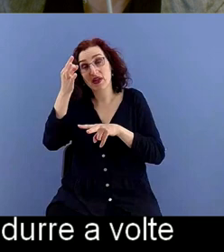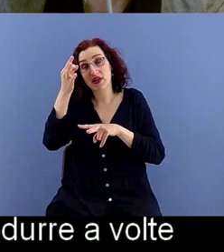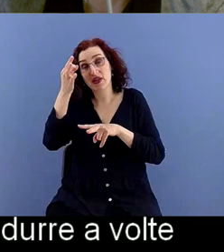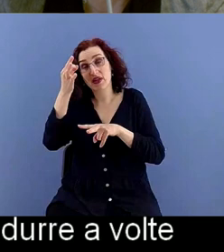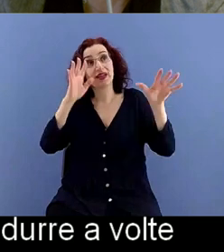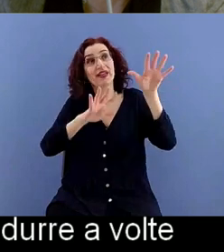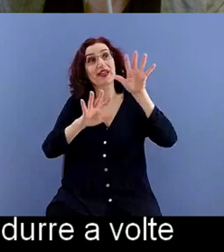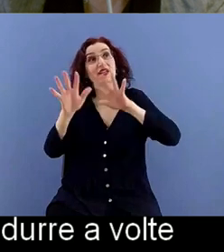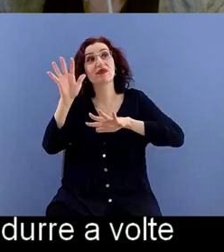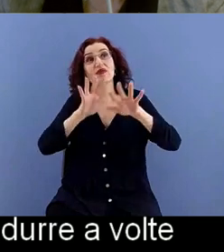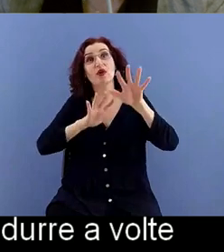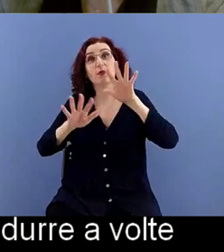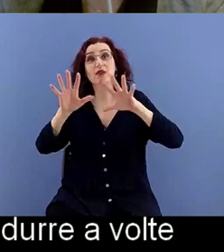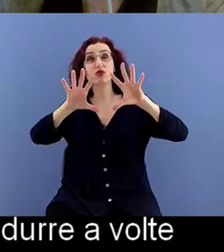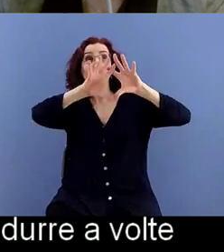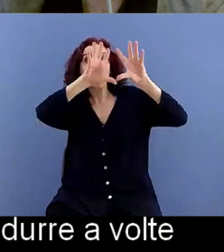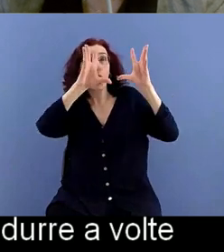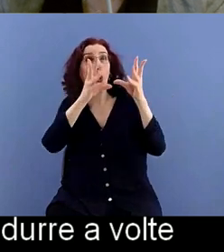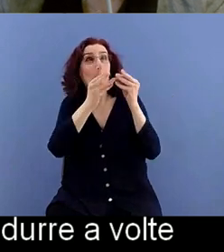alla complessità